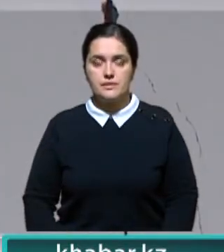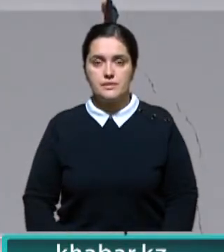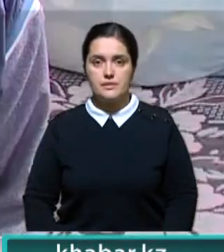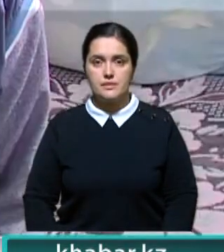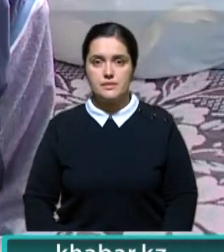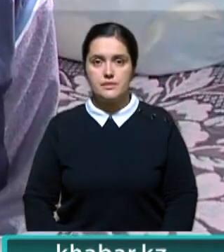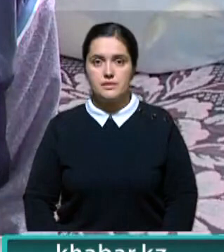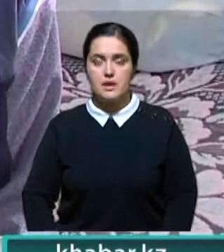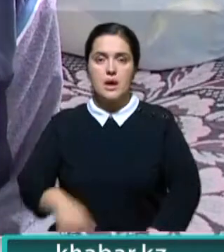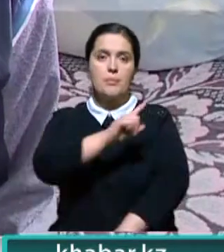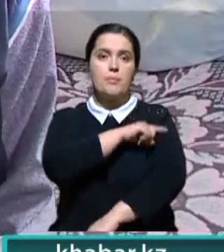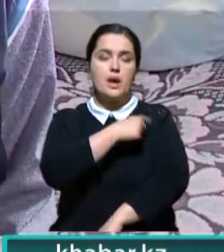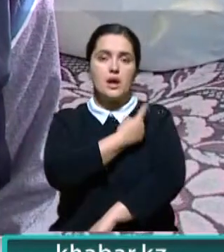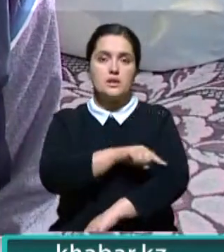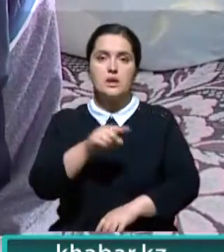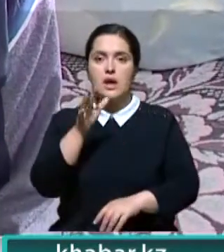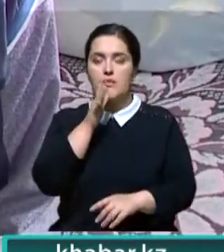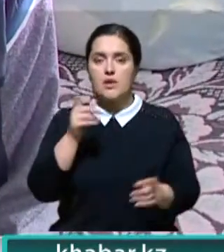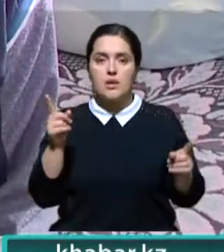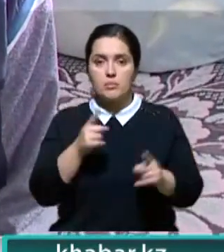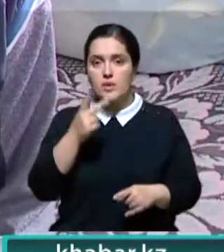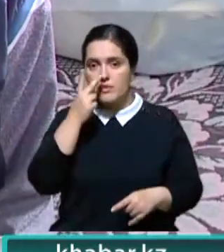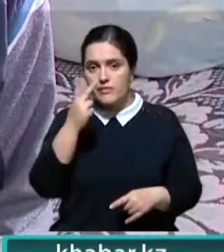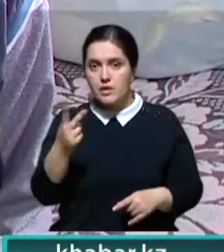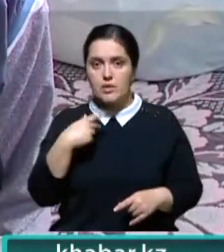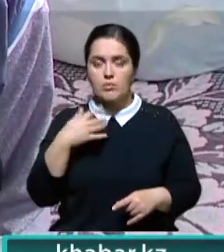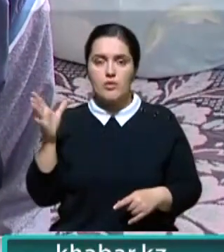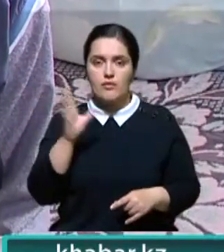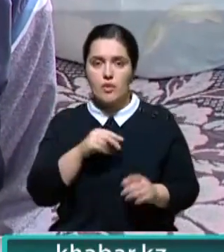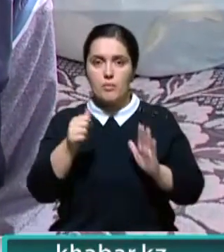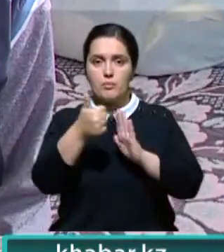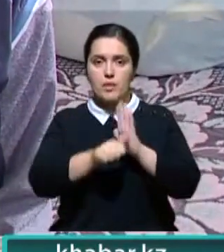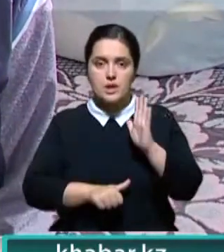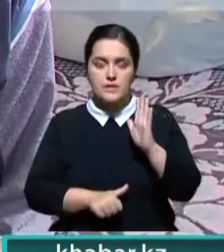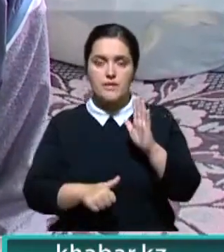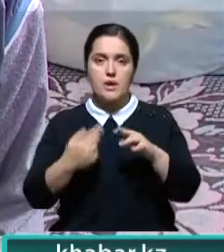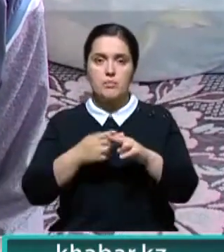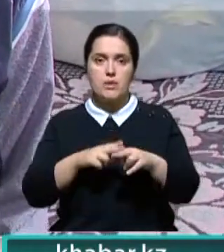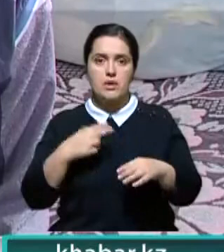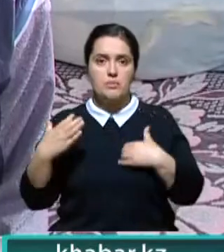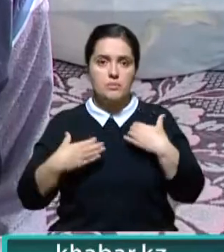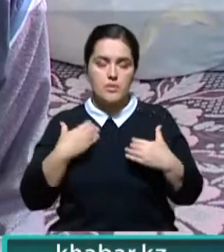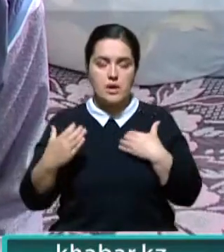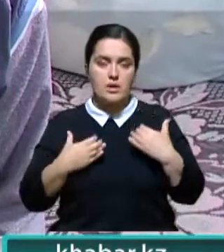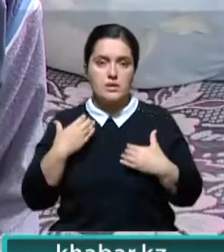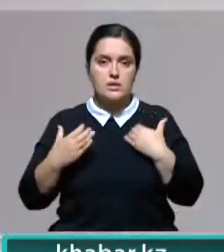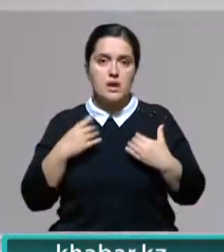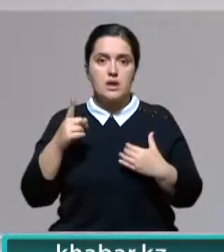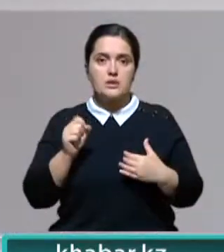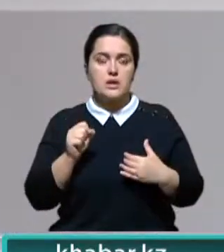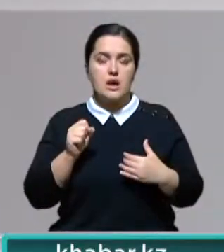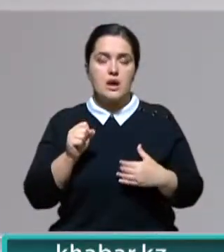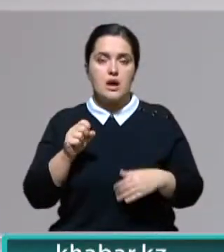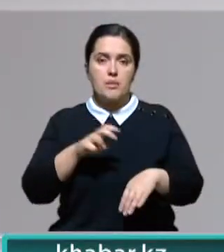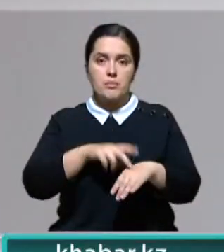Эту больницу строили в короткие сроки. А потом видим, что она вся по швам пошла. Страшно за медперсонал. Это же чьи-то матери, дочери,